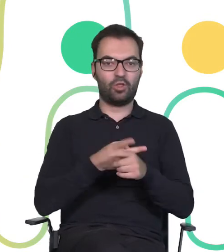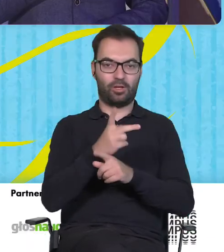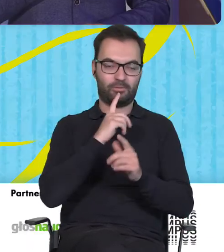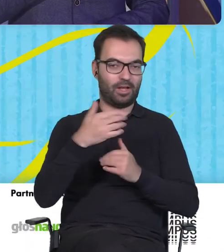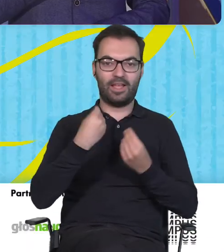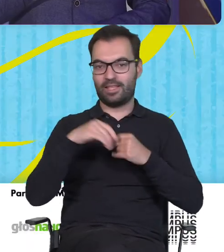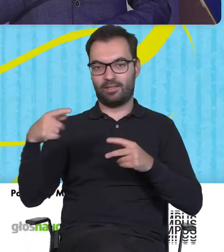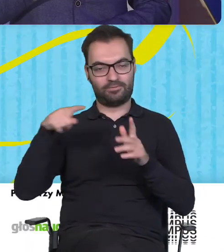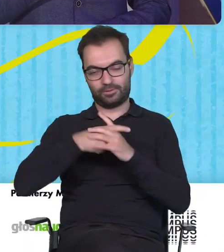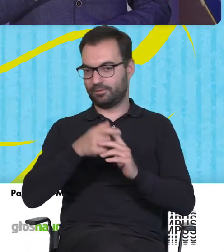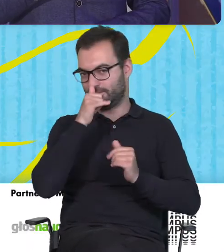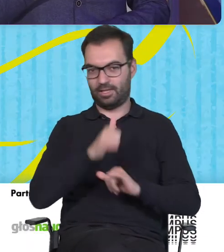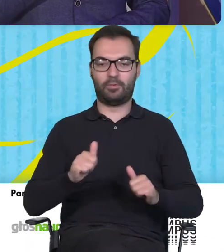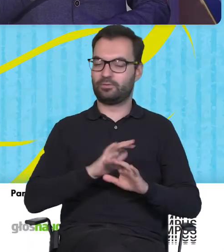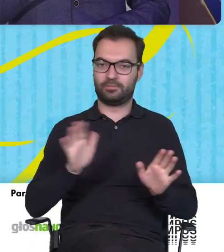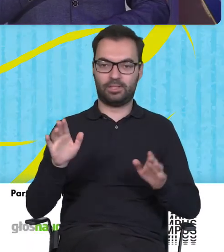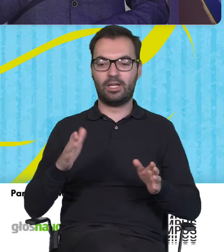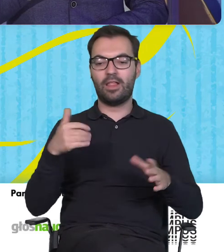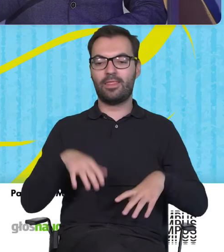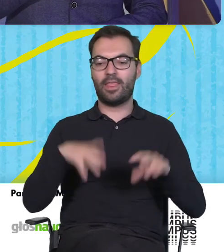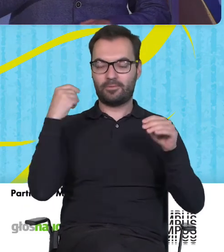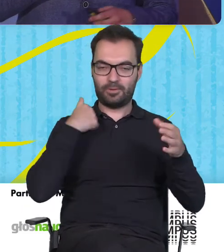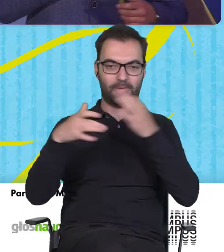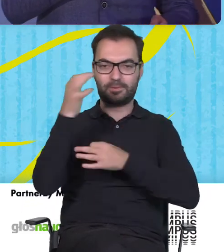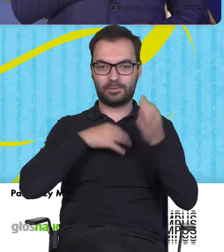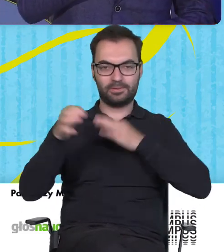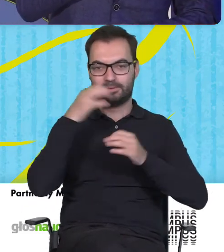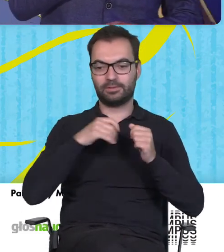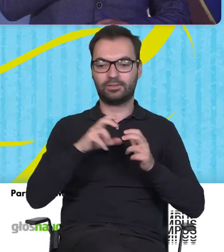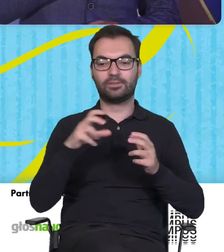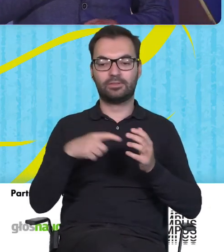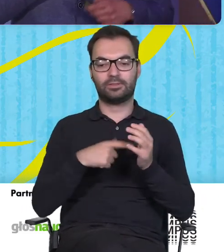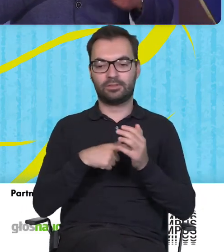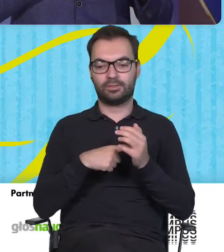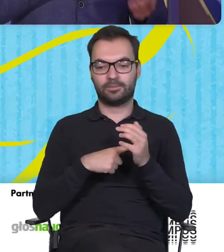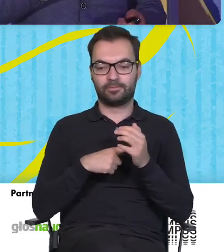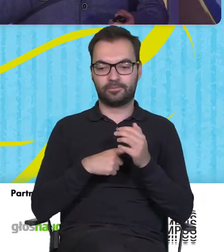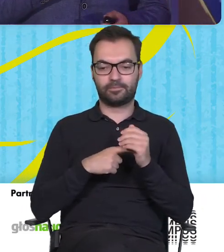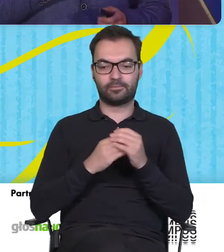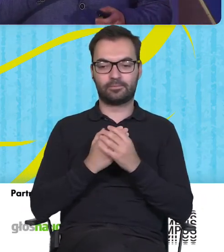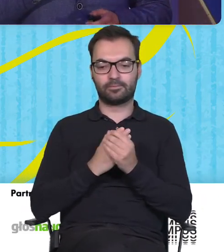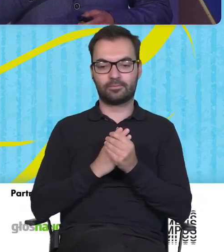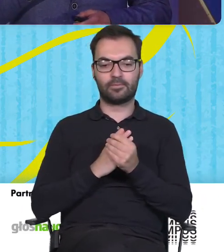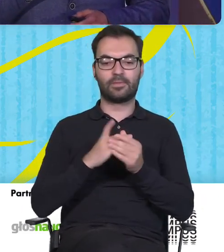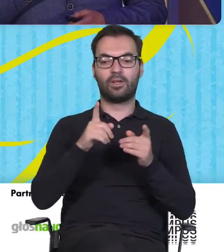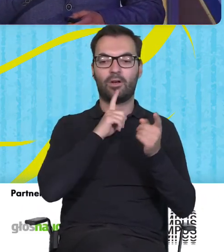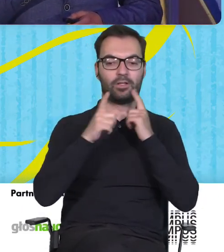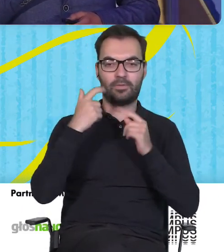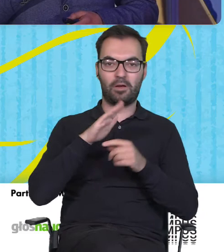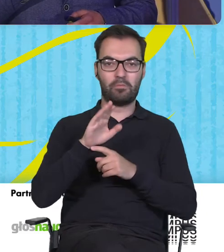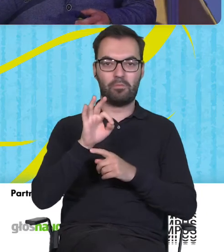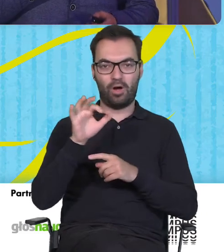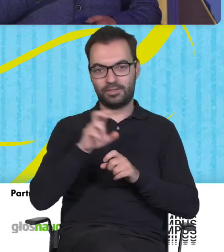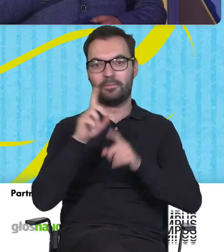Mieliśmy też dużo pytań na początku, czy będzie z nami rozmawiał bot,